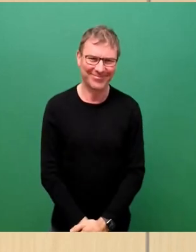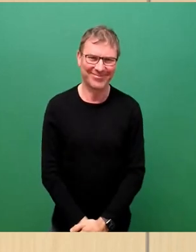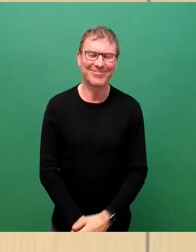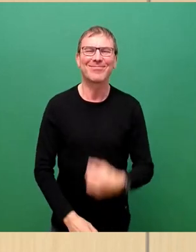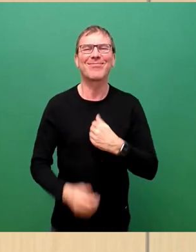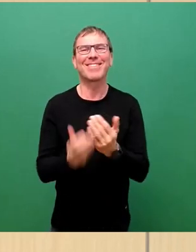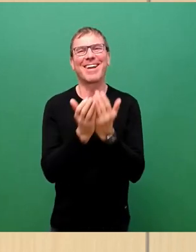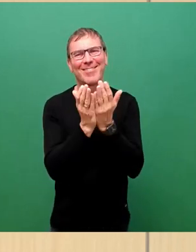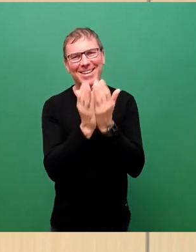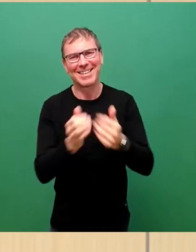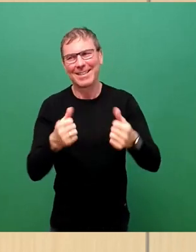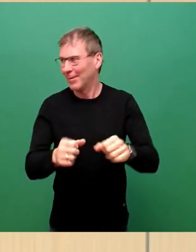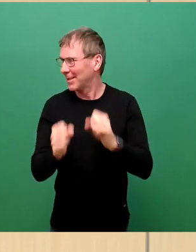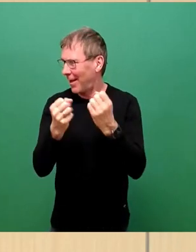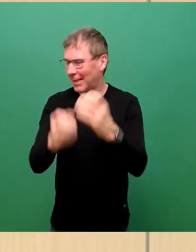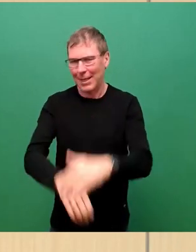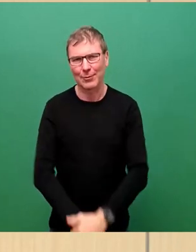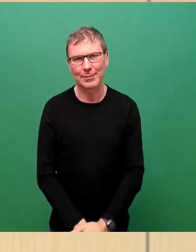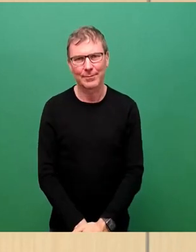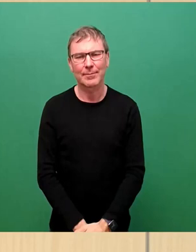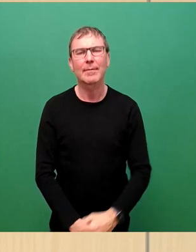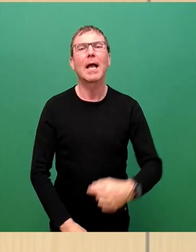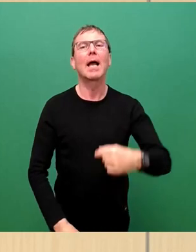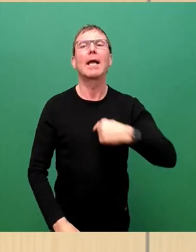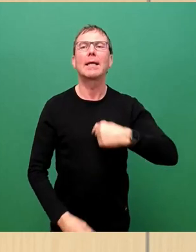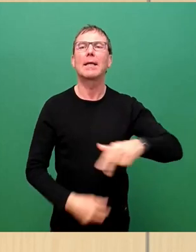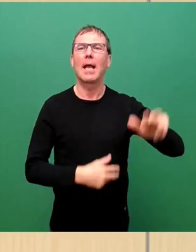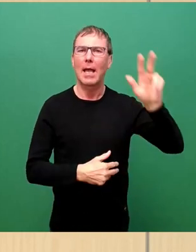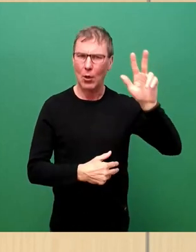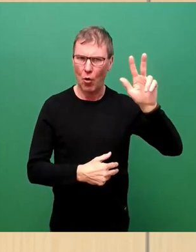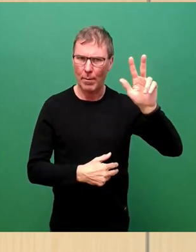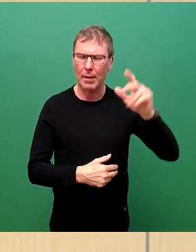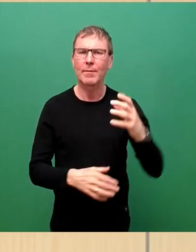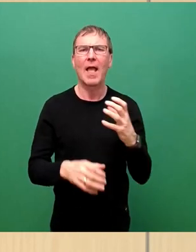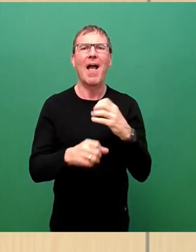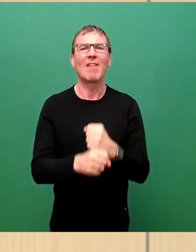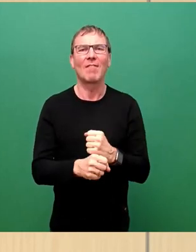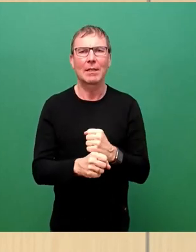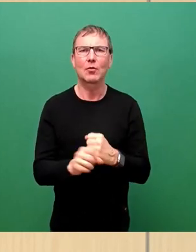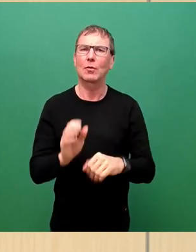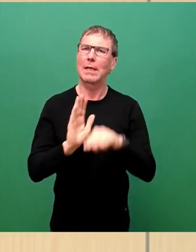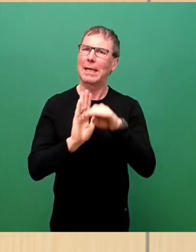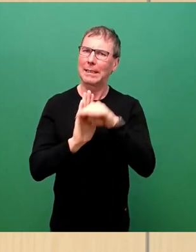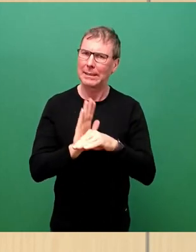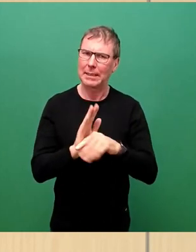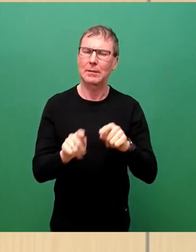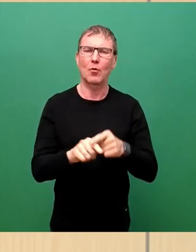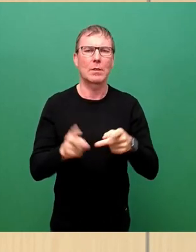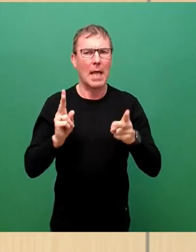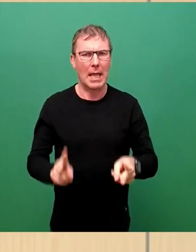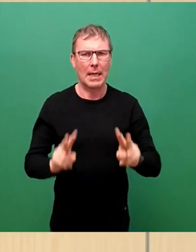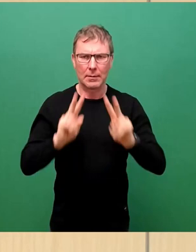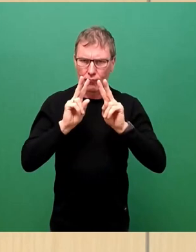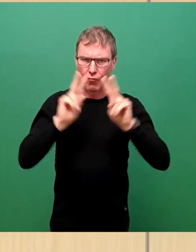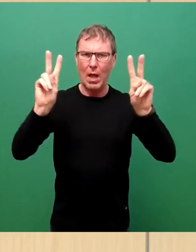Verpflichtungsformel. Ich gelobe, die Verfassung, Gesetz und Recht zu achten und